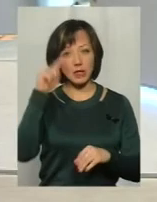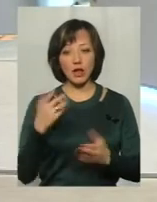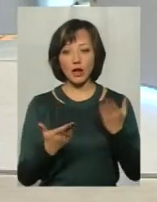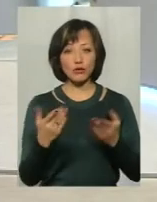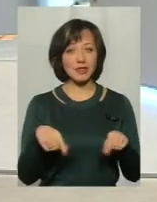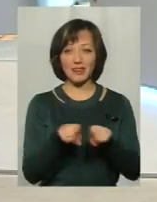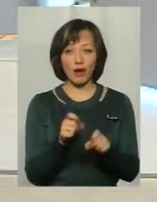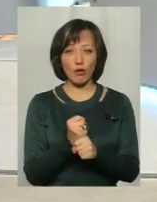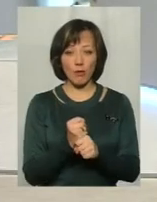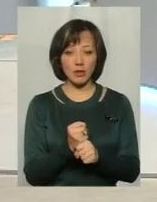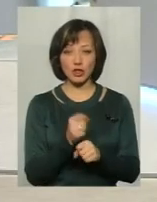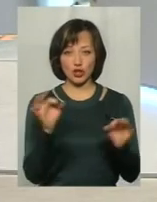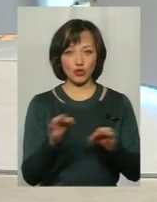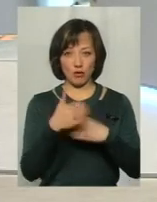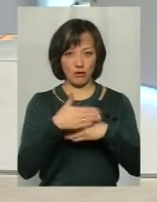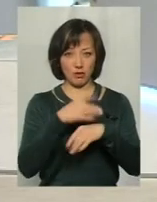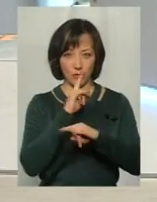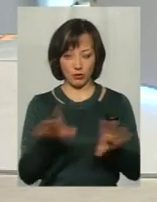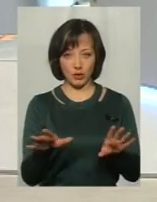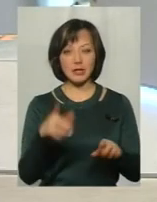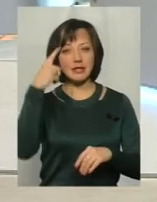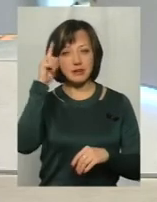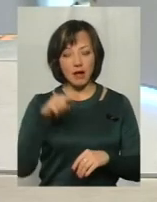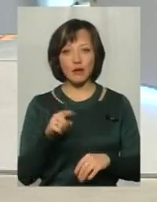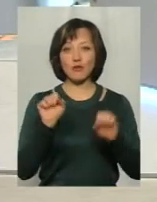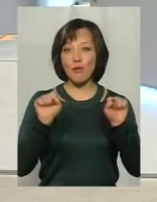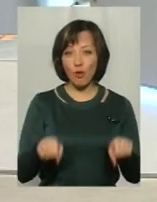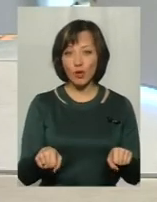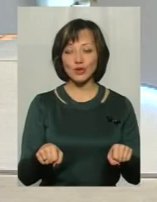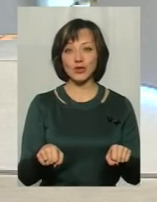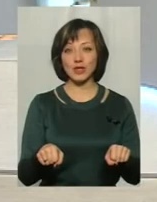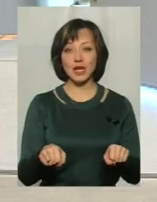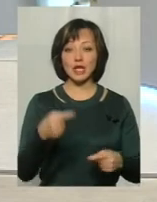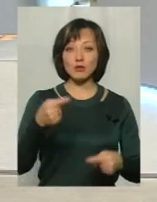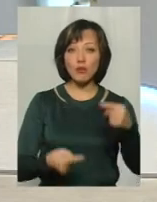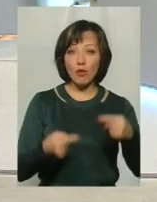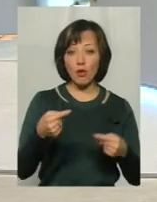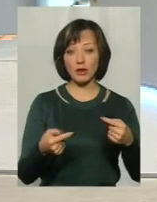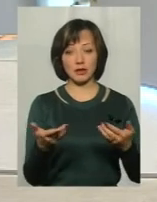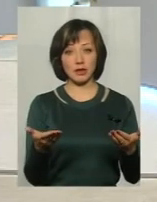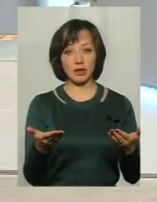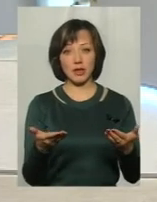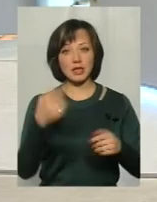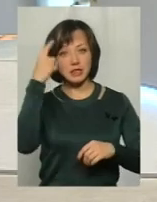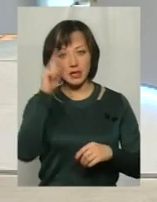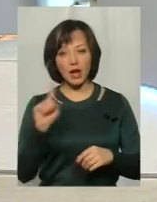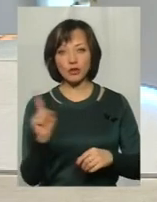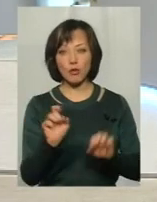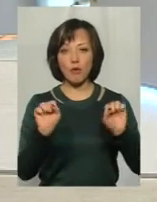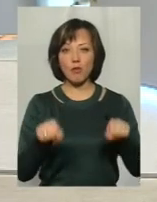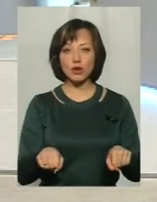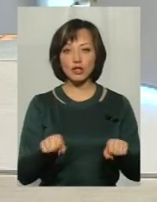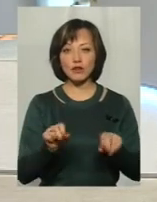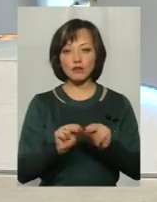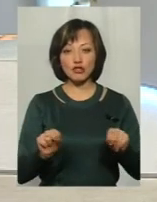що якщо вони щось не так роблять, їм за це нічого не буде. Вони знали, що вони можуть спорити, дискусувати, вони знали, що можна